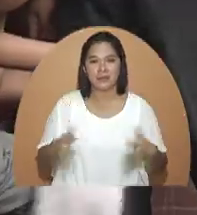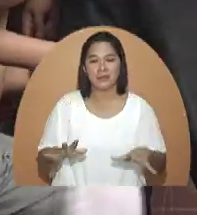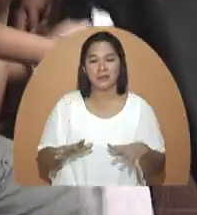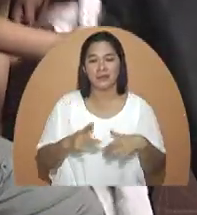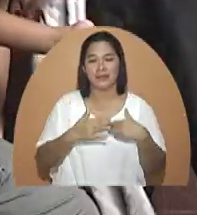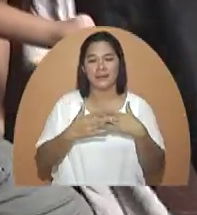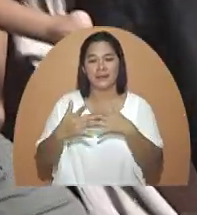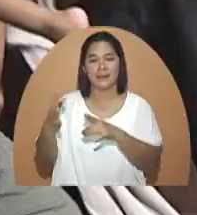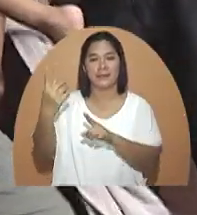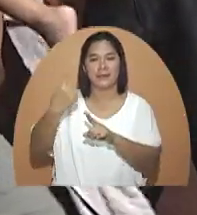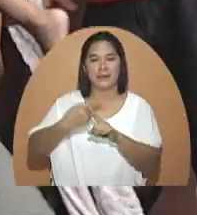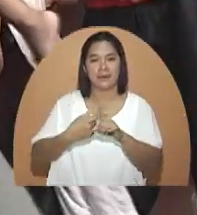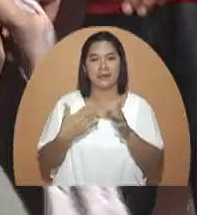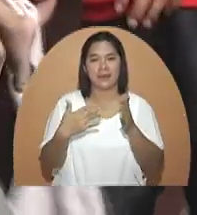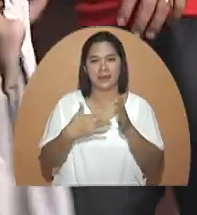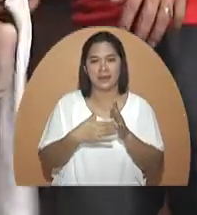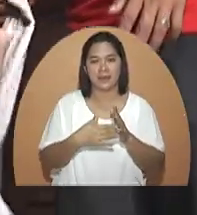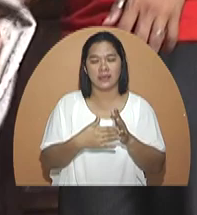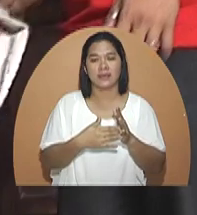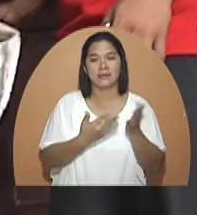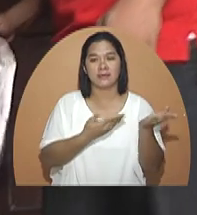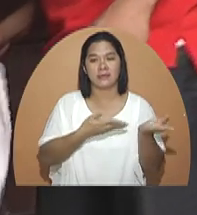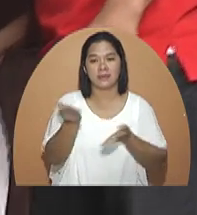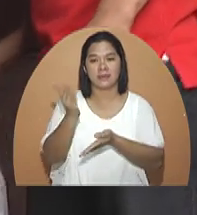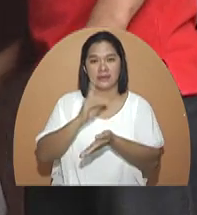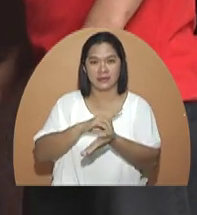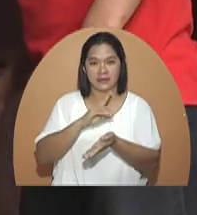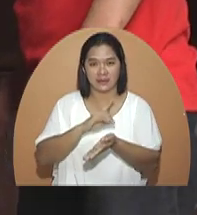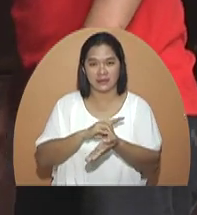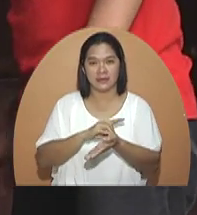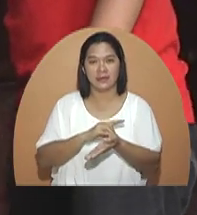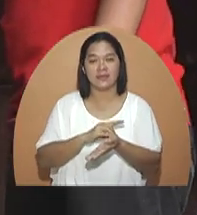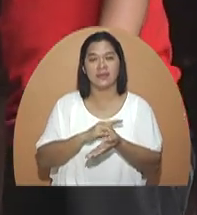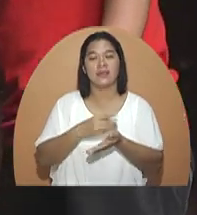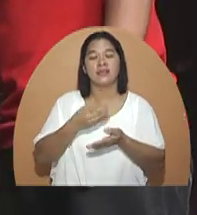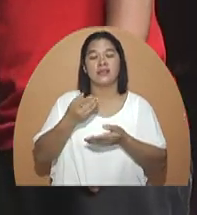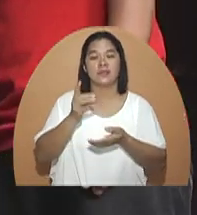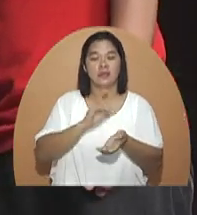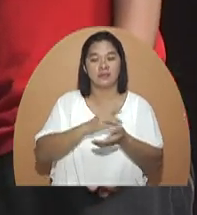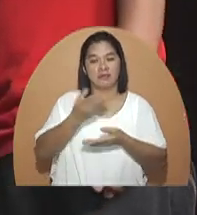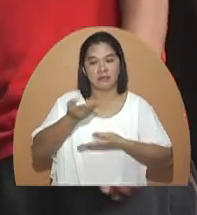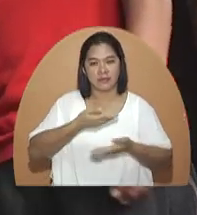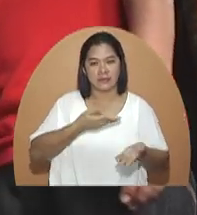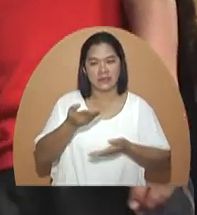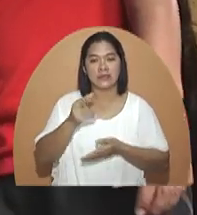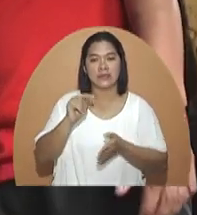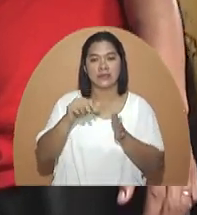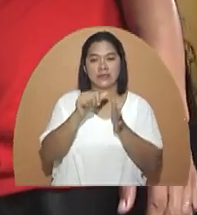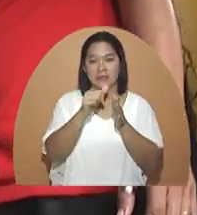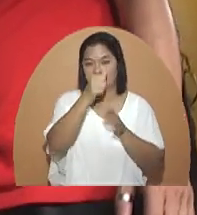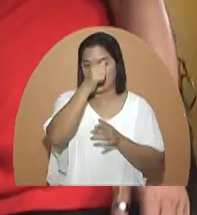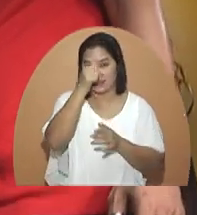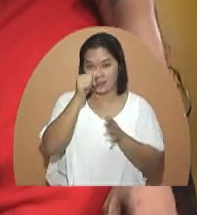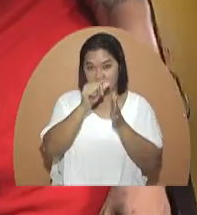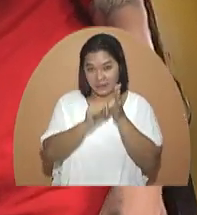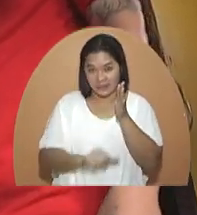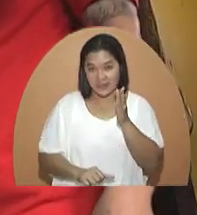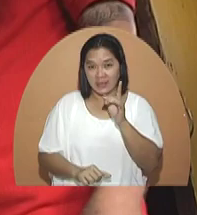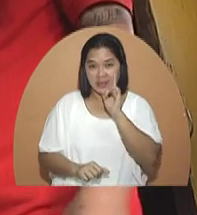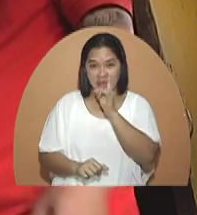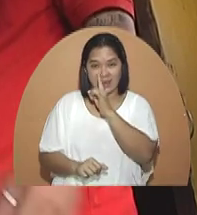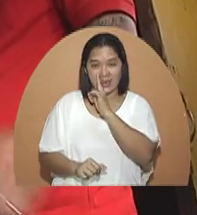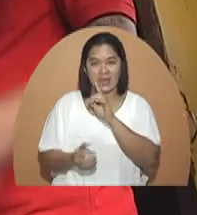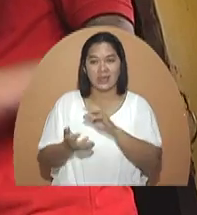Matapos ang ilang buwan muli niya itong pinatignan. Dito pinayongan sila na kailangang operahan ang mata ni